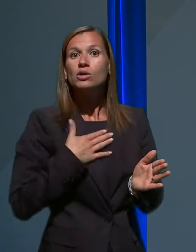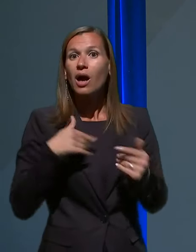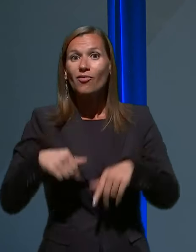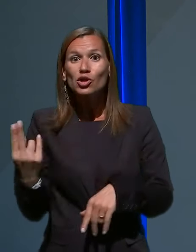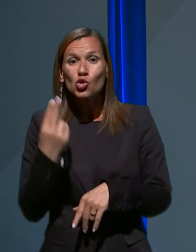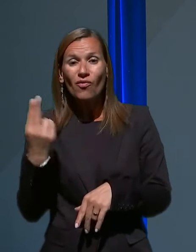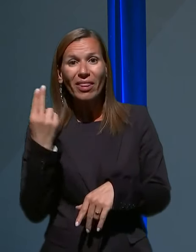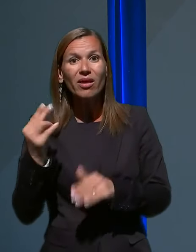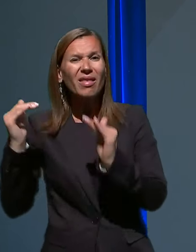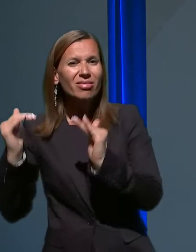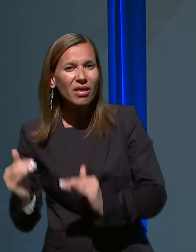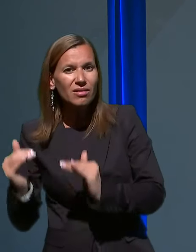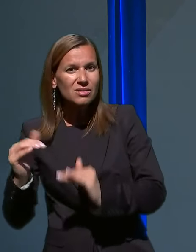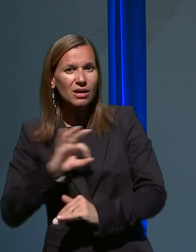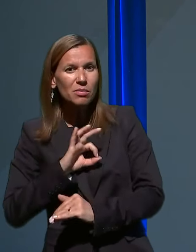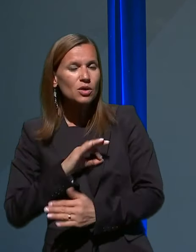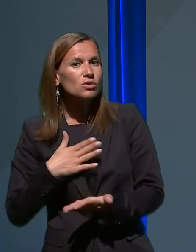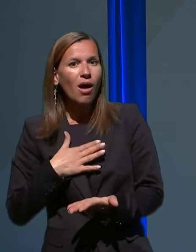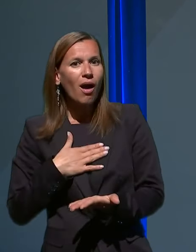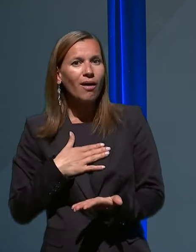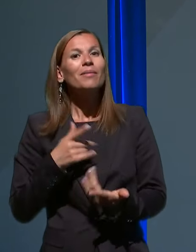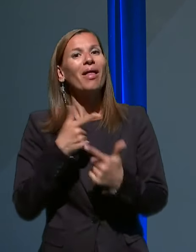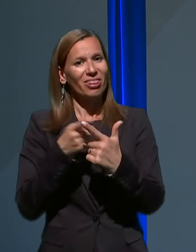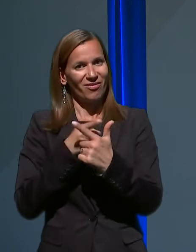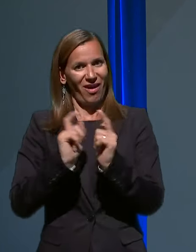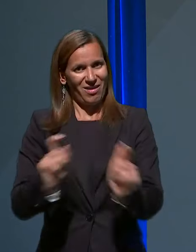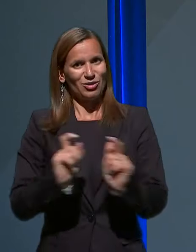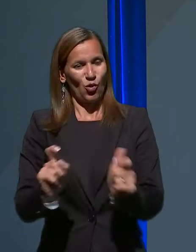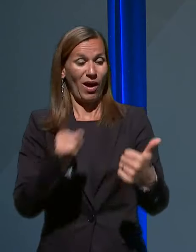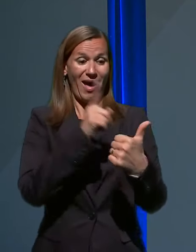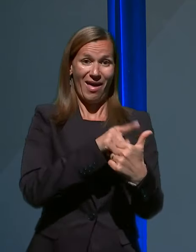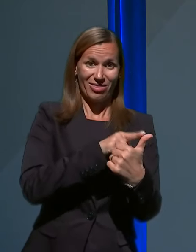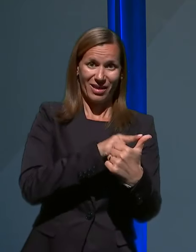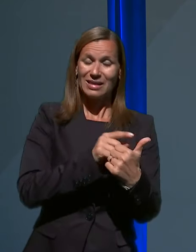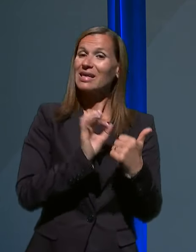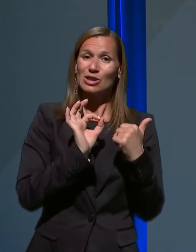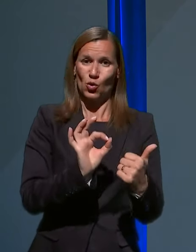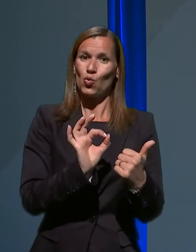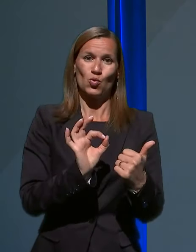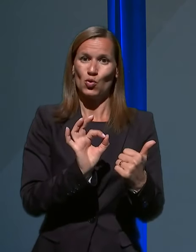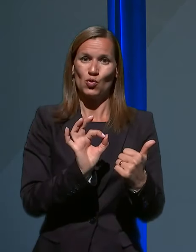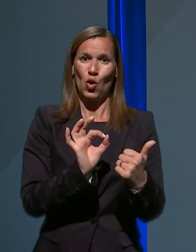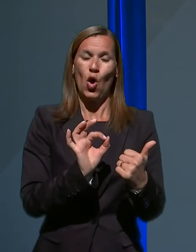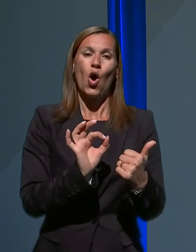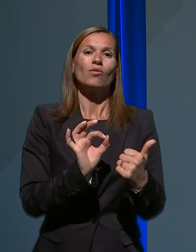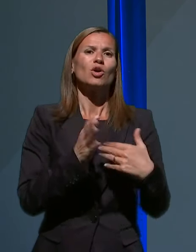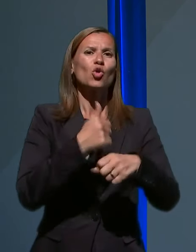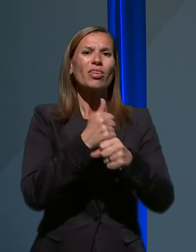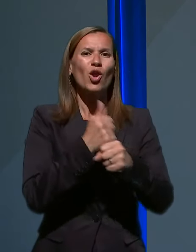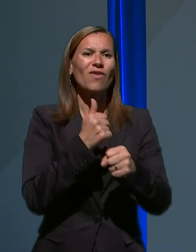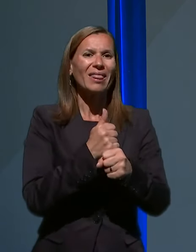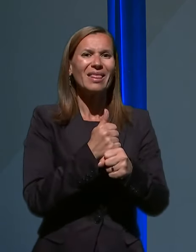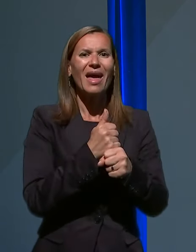toliko nižja? Iz dveh razlogov. Eden od njih je pravkar opisana trijaža in tukaj je